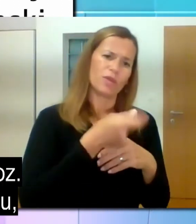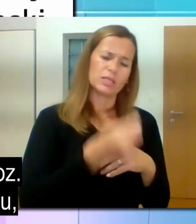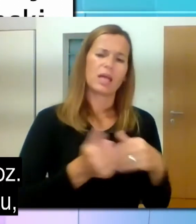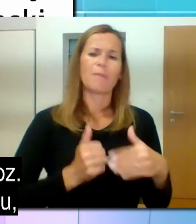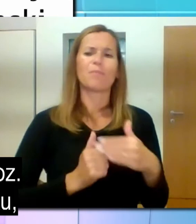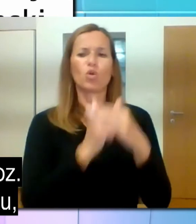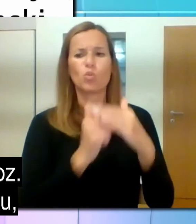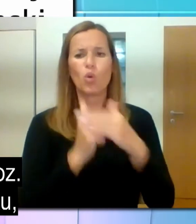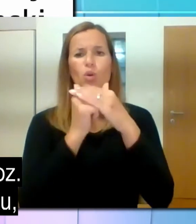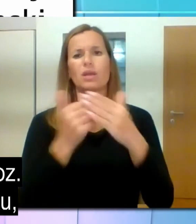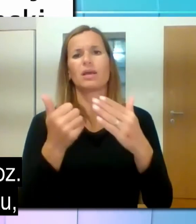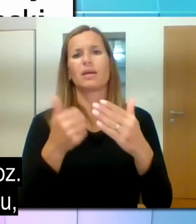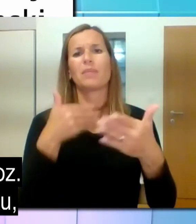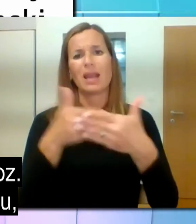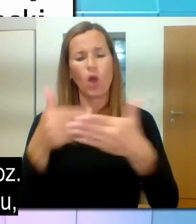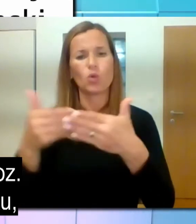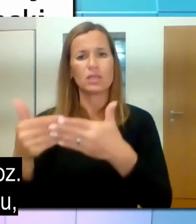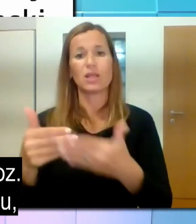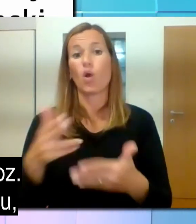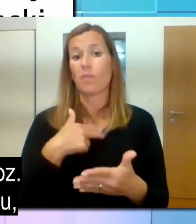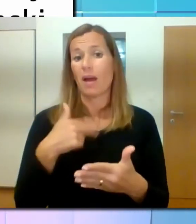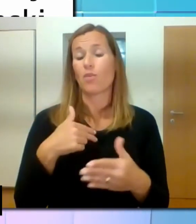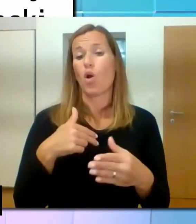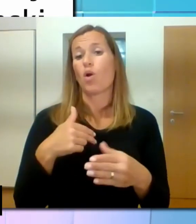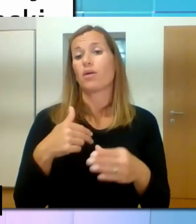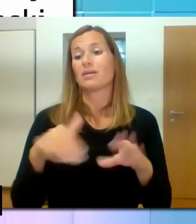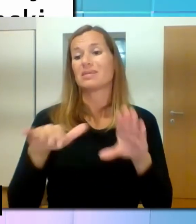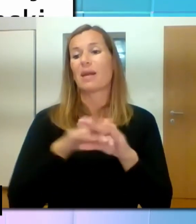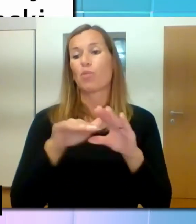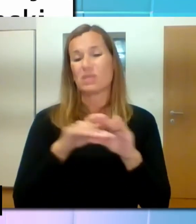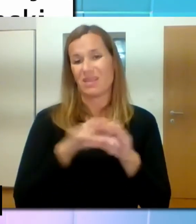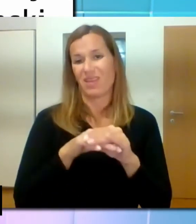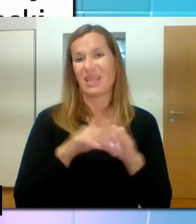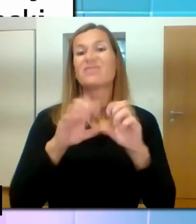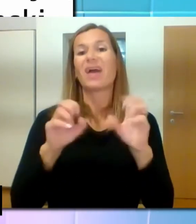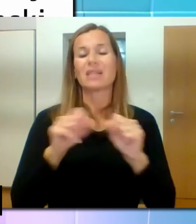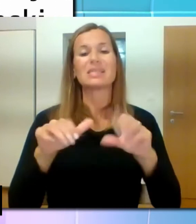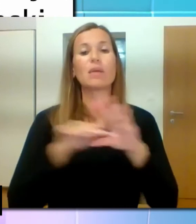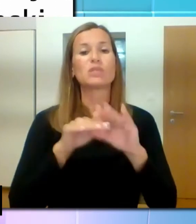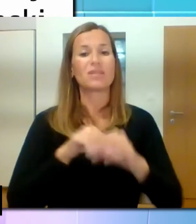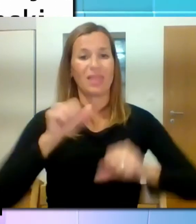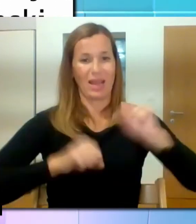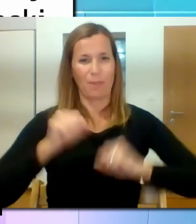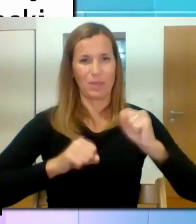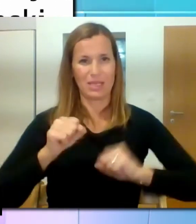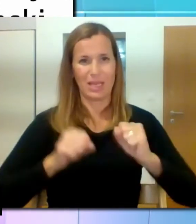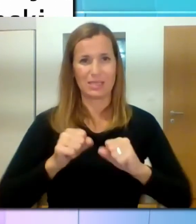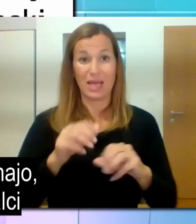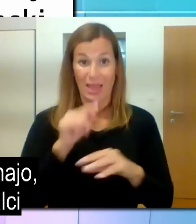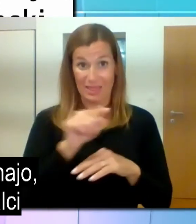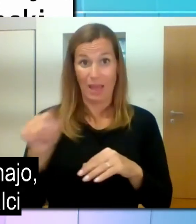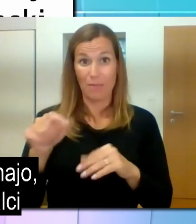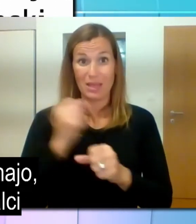se delodajalec oziroma invalid obrnejo na začetku, da bi lahko ubotovili na podlagi